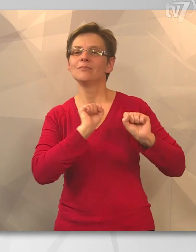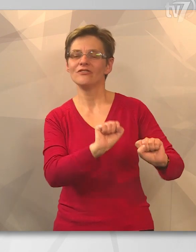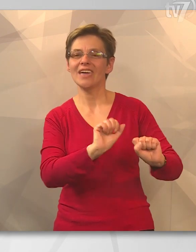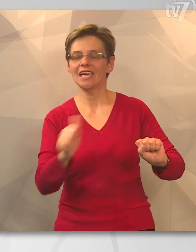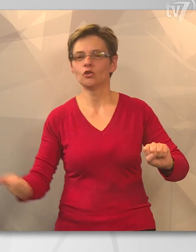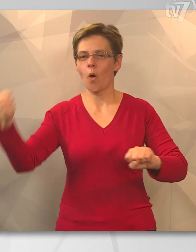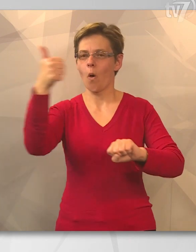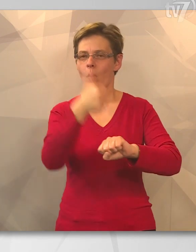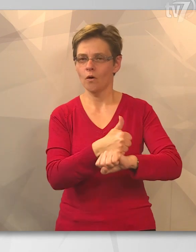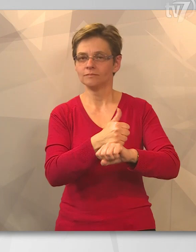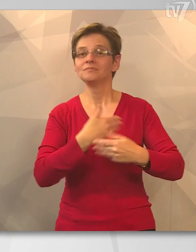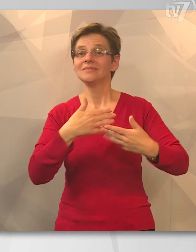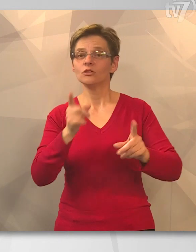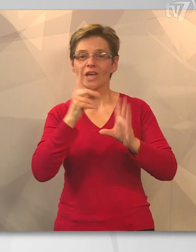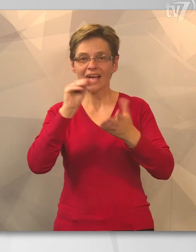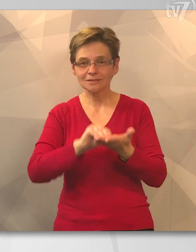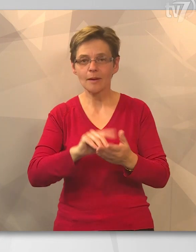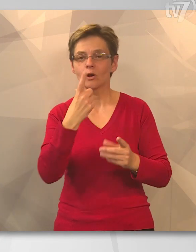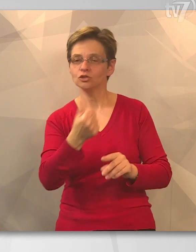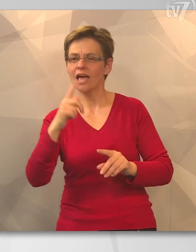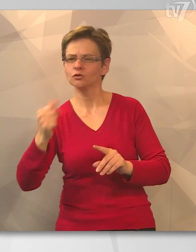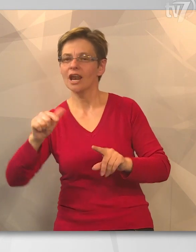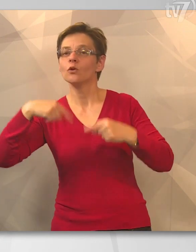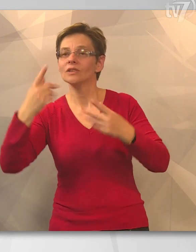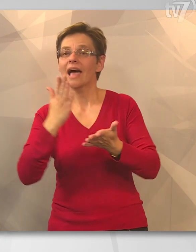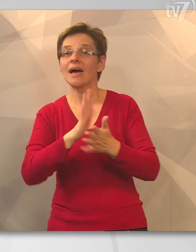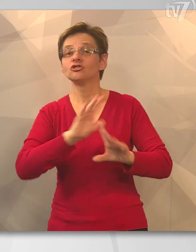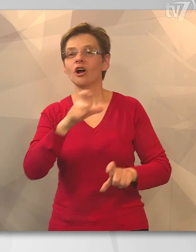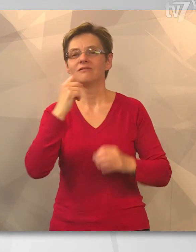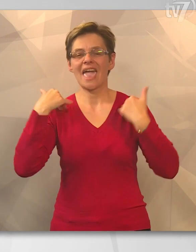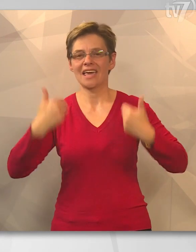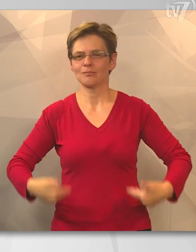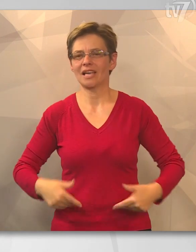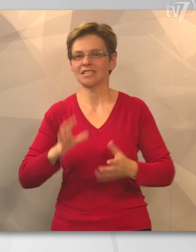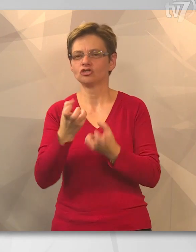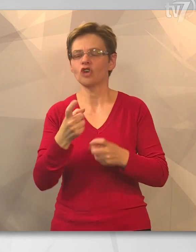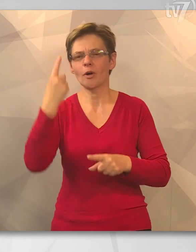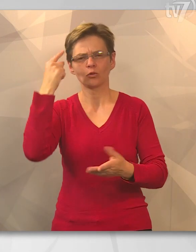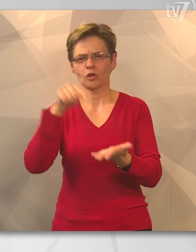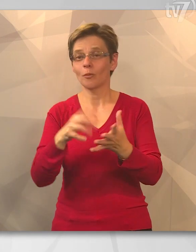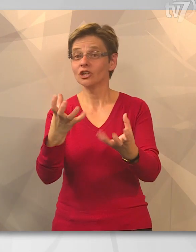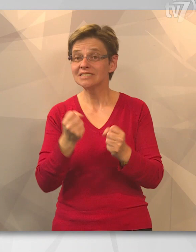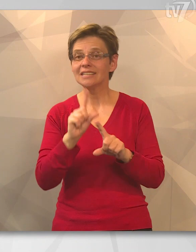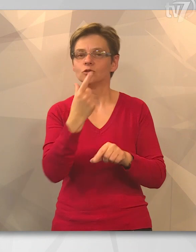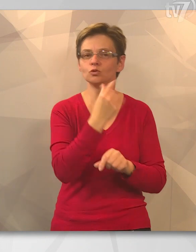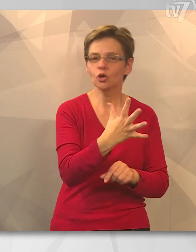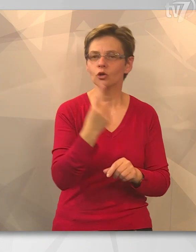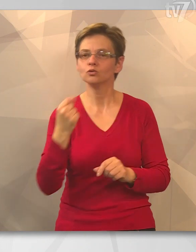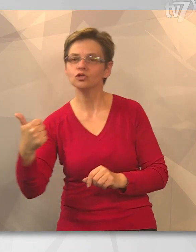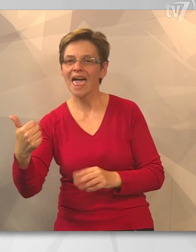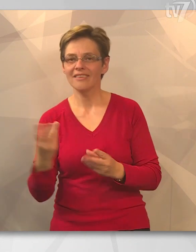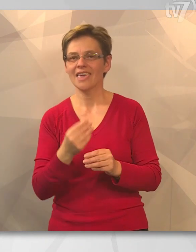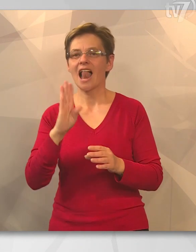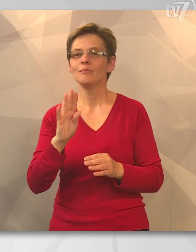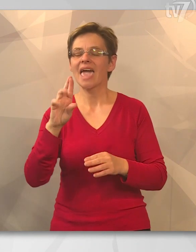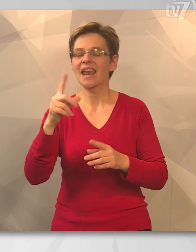címvédő kerekedett felül. A nyitójátszmában 21-21 után már csak a fehérmezes Csabaiak szereztek pontot, így 25